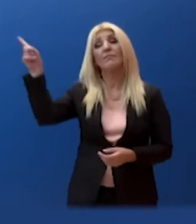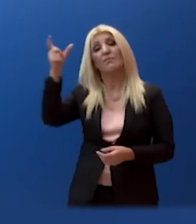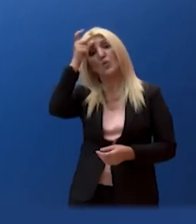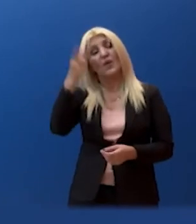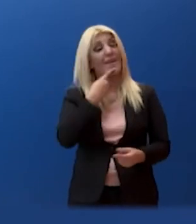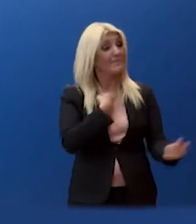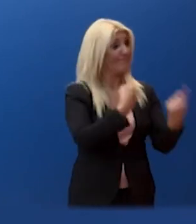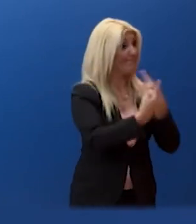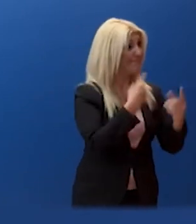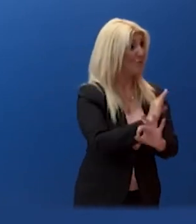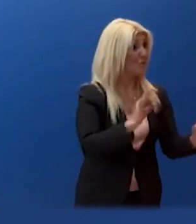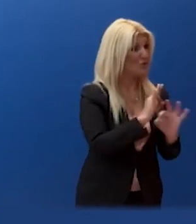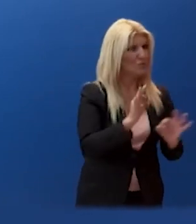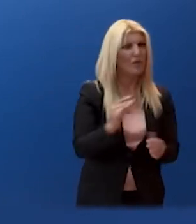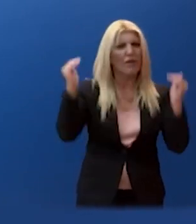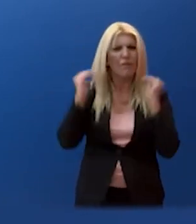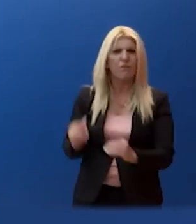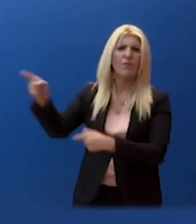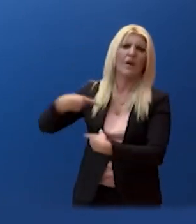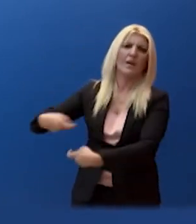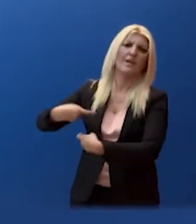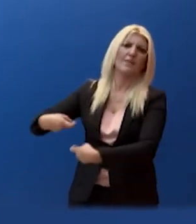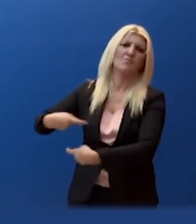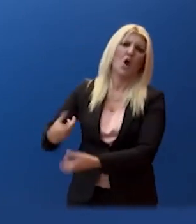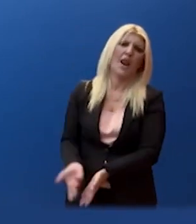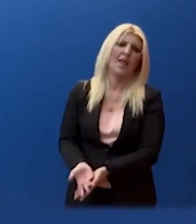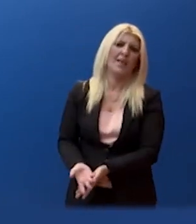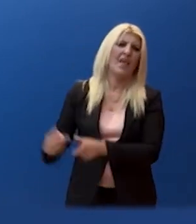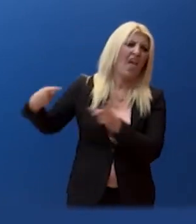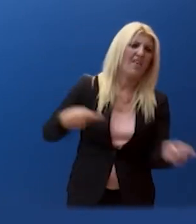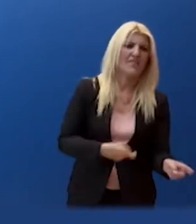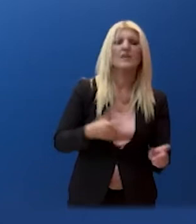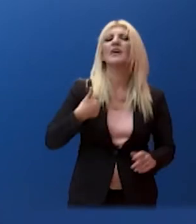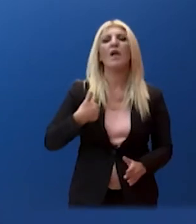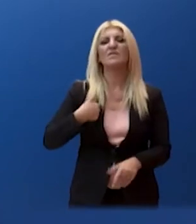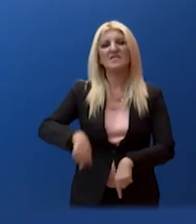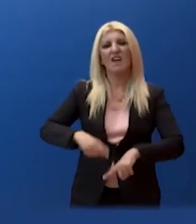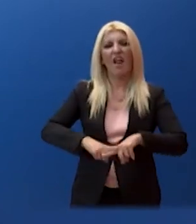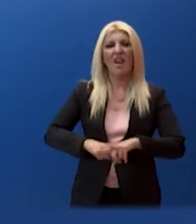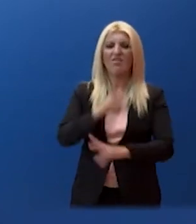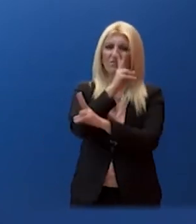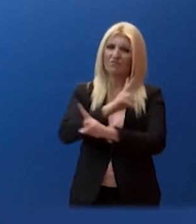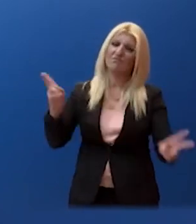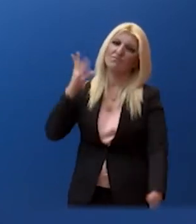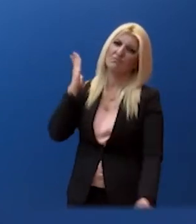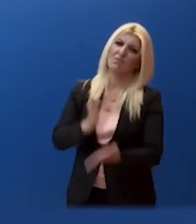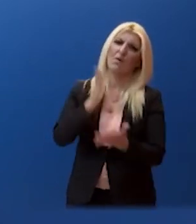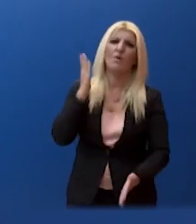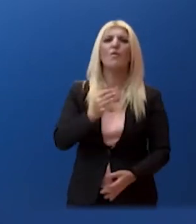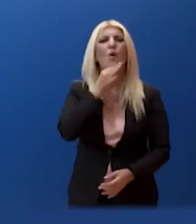Η δική μας τέση υπήρξε ξεκάθαρη και παραμένει σταθερή. Η ισχύει αυτό το οποίο έχει πει πολλές φορές ο Πρωθυπουργός.